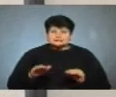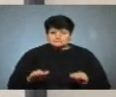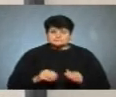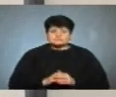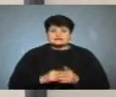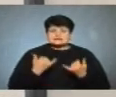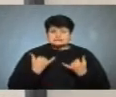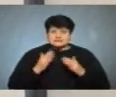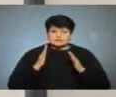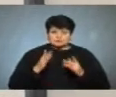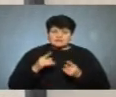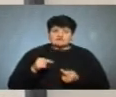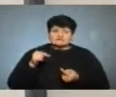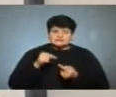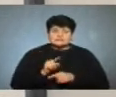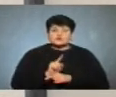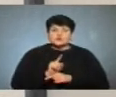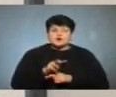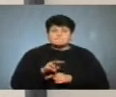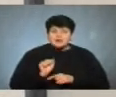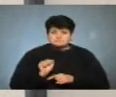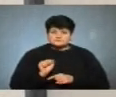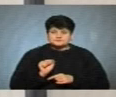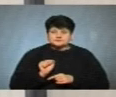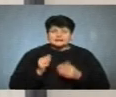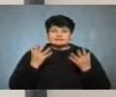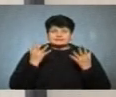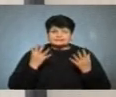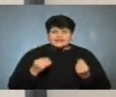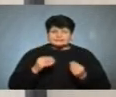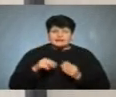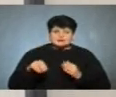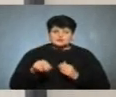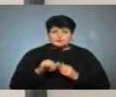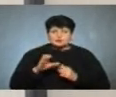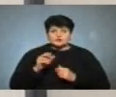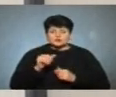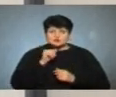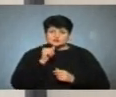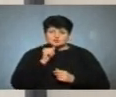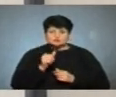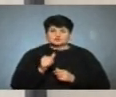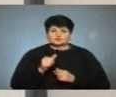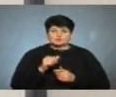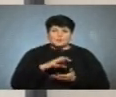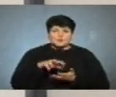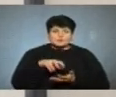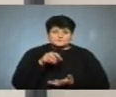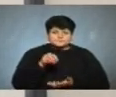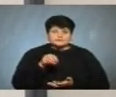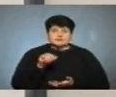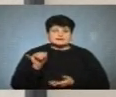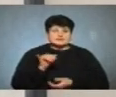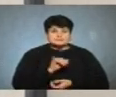Зараз буде визначена норма, денна солі, цукру, кондитерських виробів. І